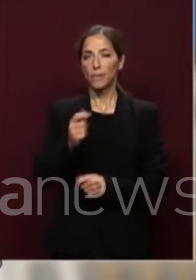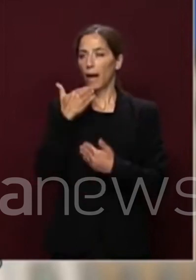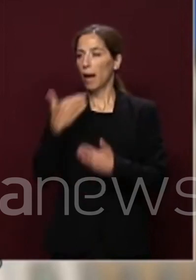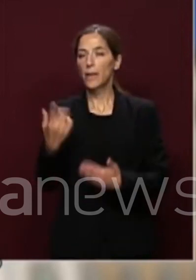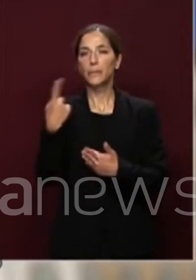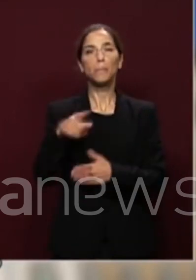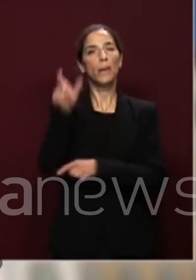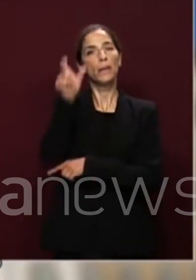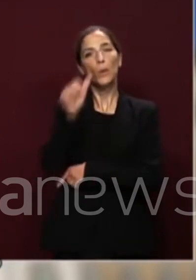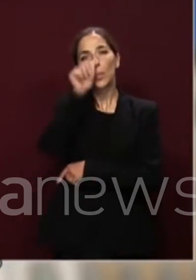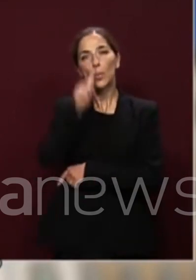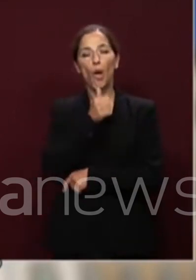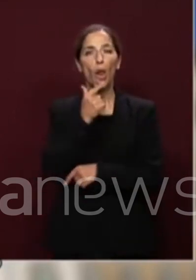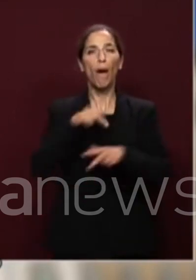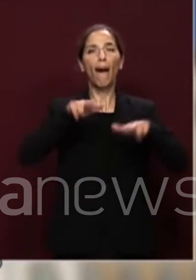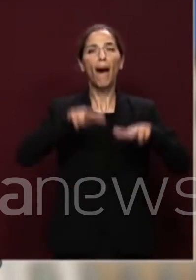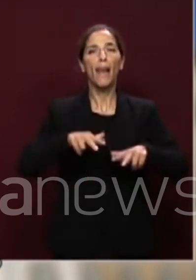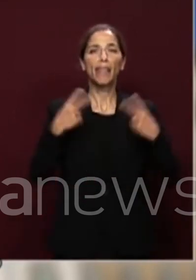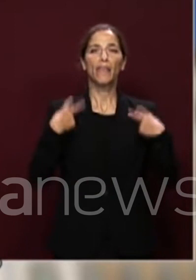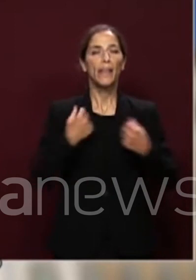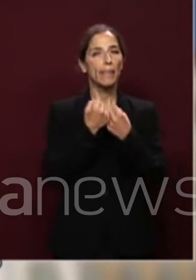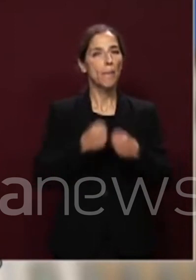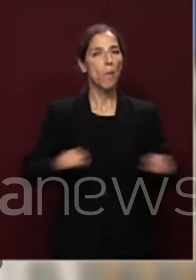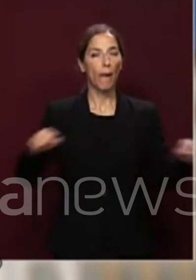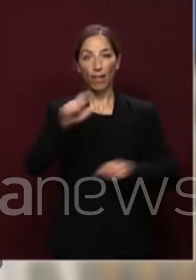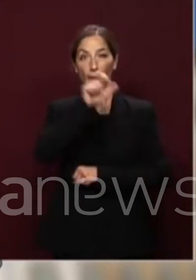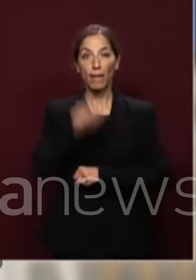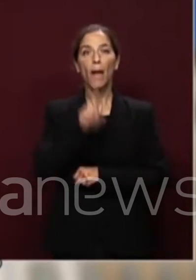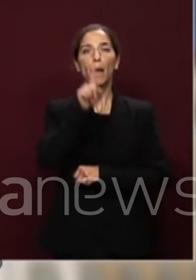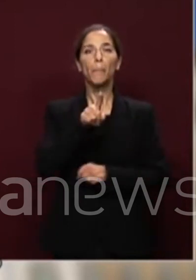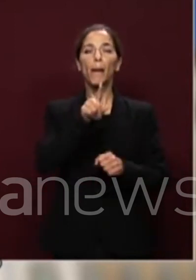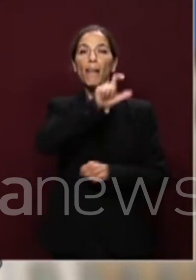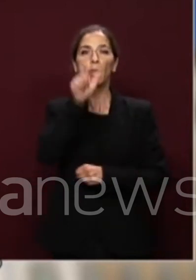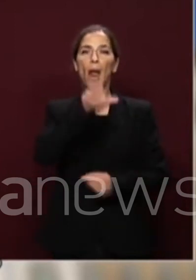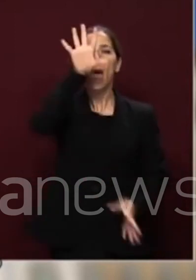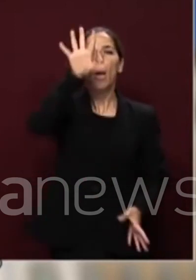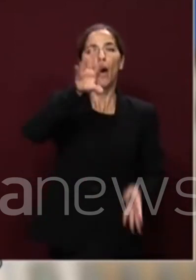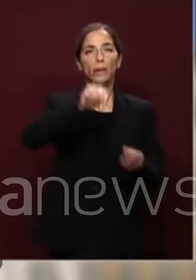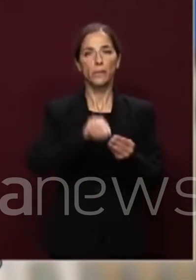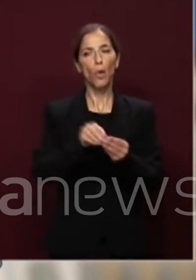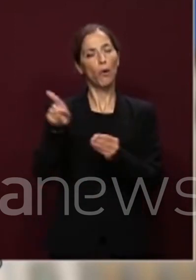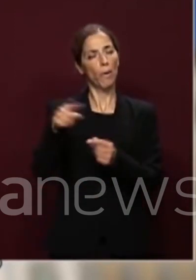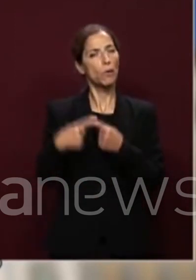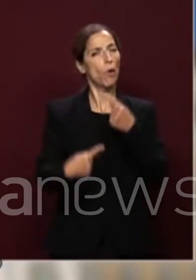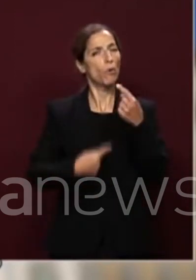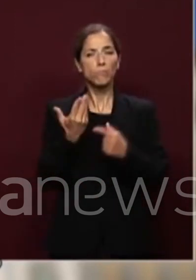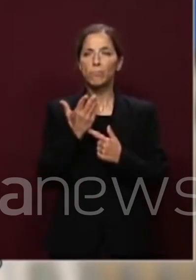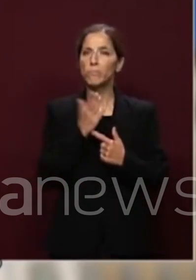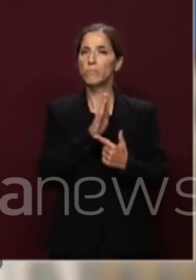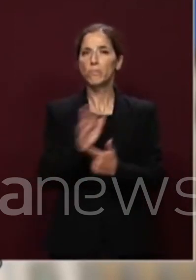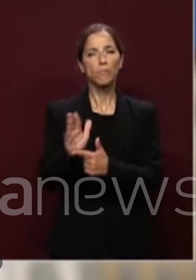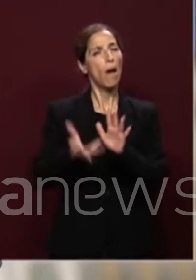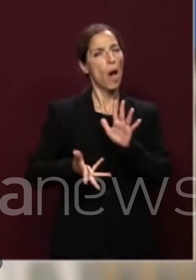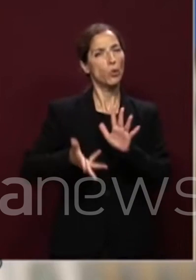democratica del Paese e di altra espressione della coesione nazionale, che ha interpretato e sta interpretando con autorevolezza e